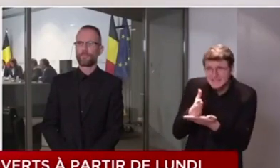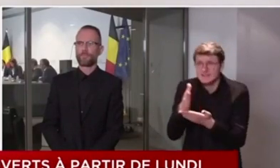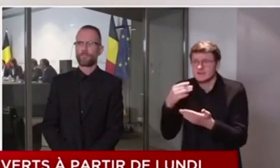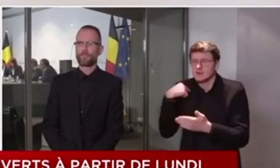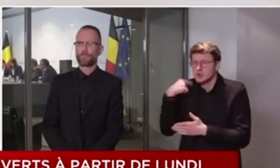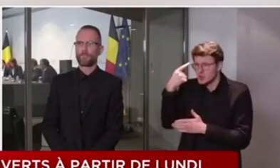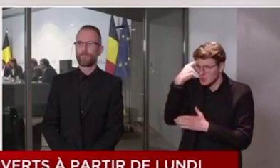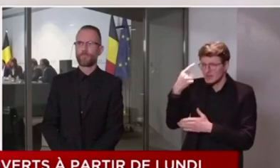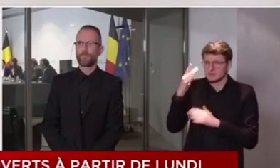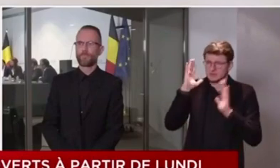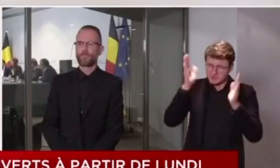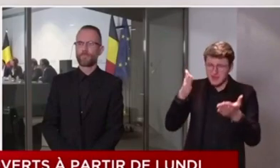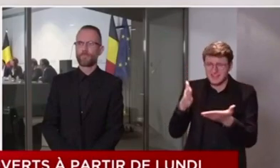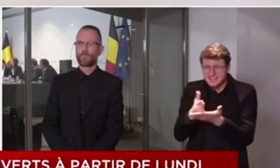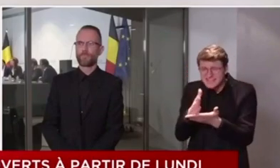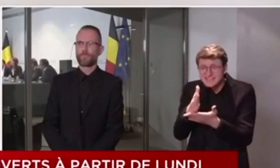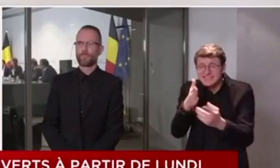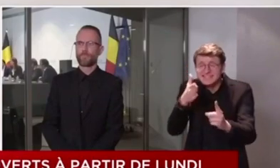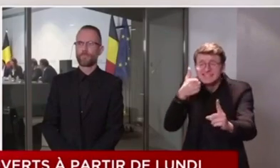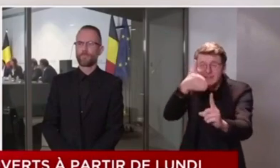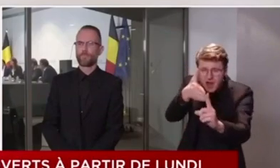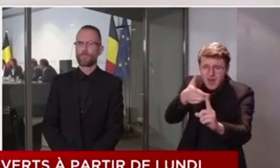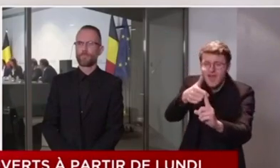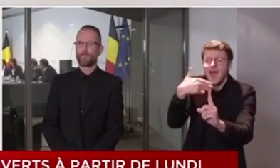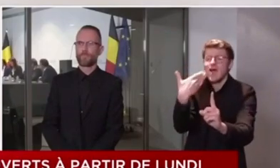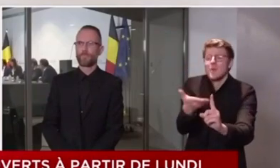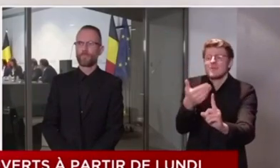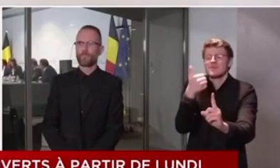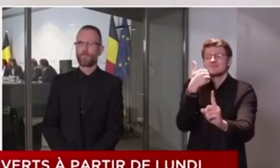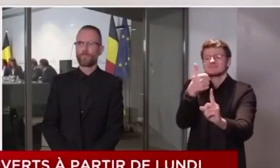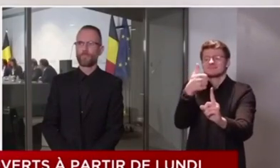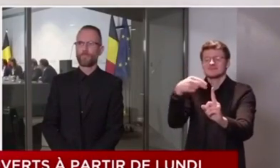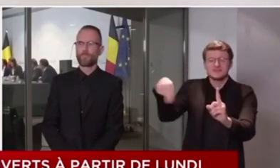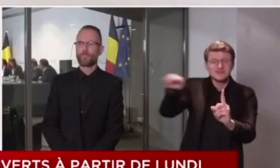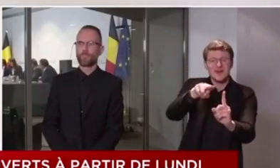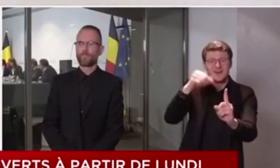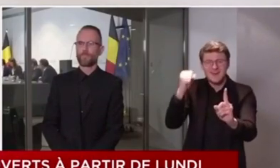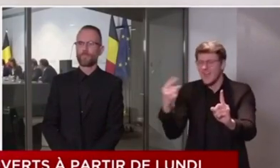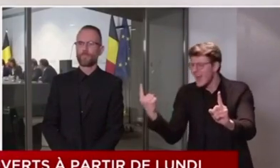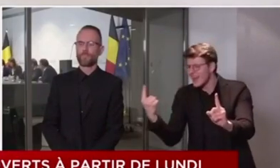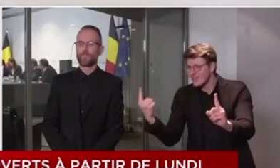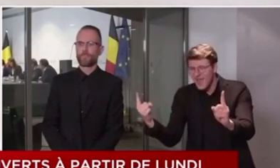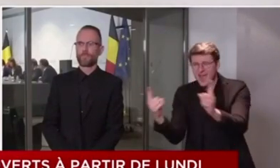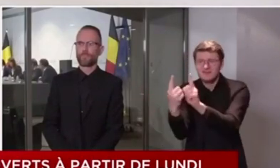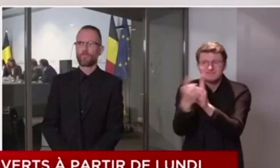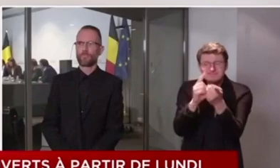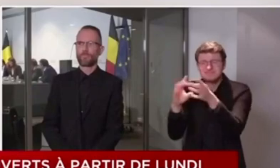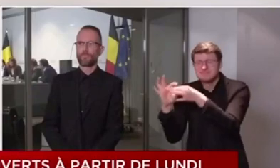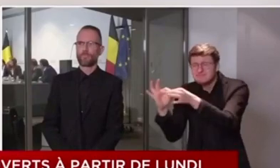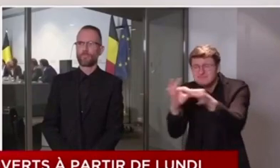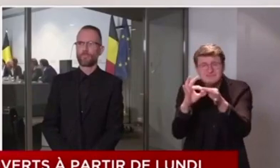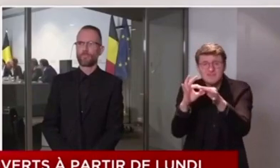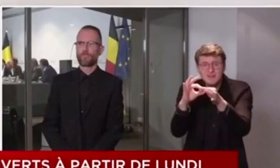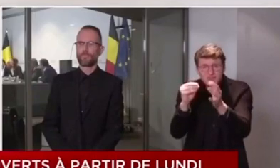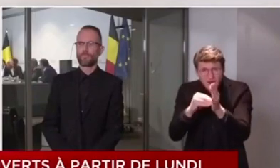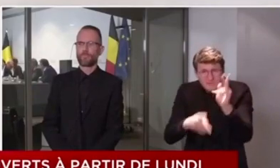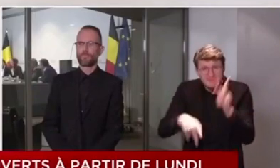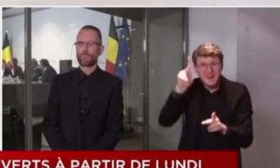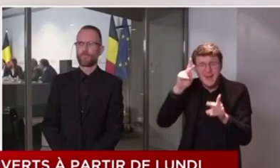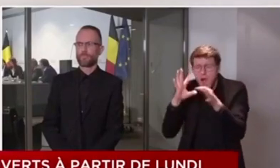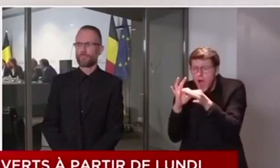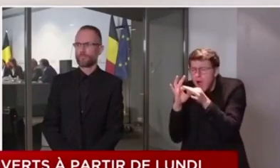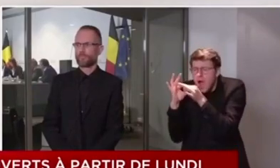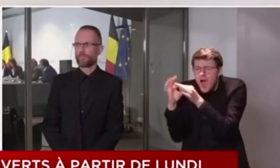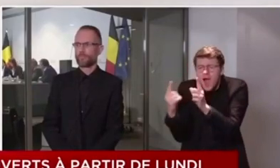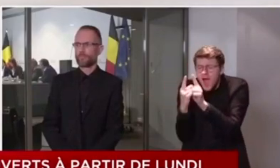je sais que nous nous retrouverons bientôt. Nous serons peut-être